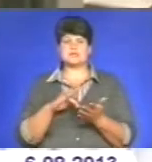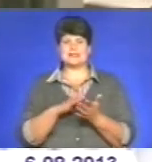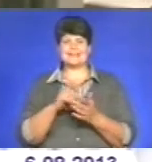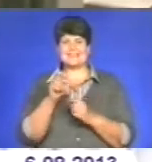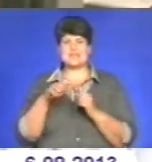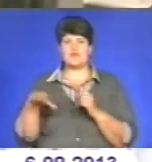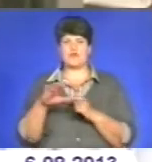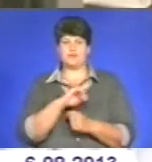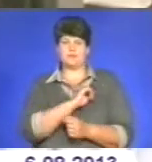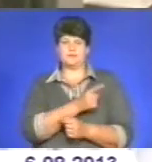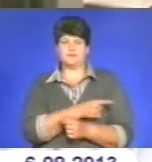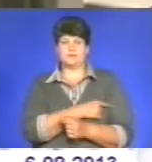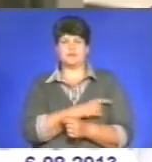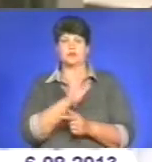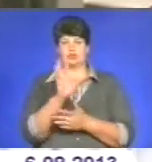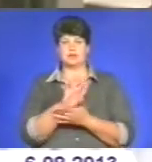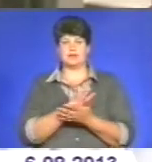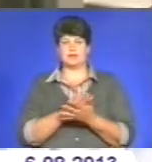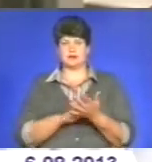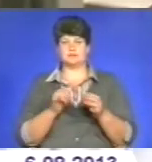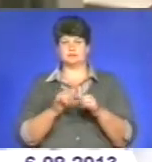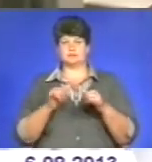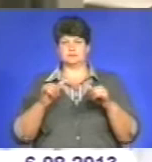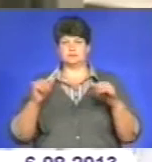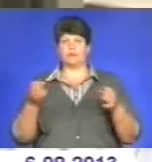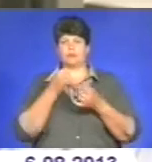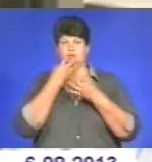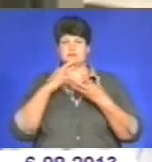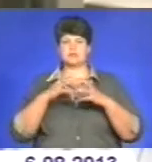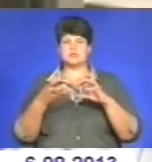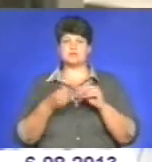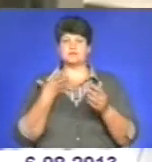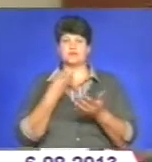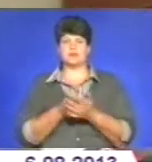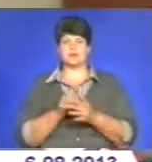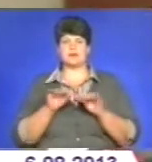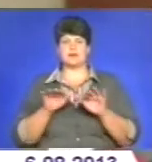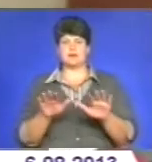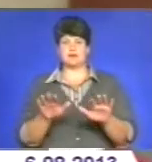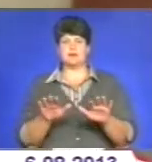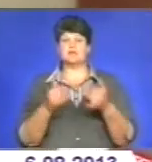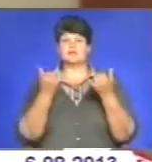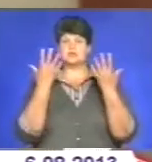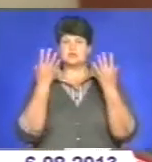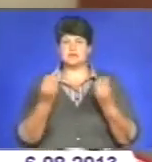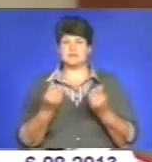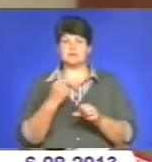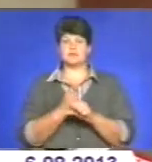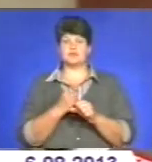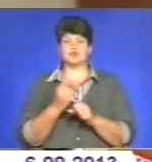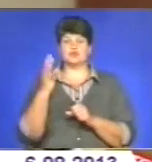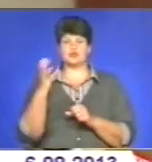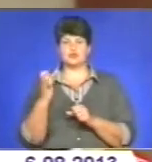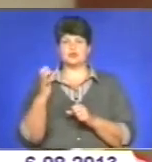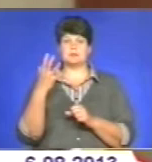найпотужніших, буде і далі нарощувати такі позитивні результати своєї діяльності. На сьогоднішній день ми робимо от 400 до